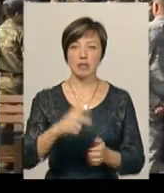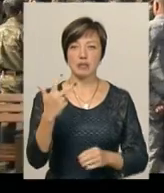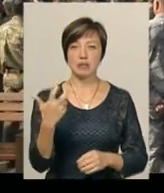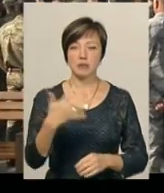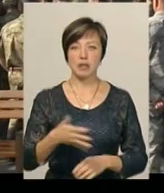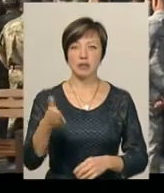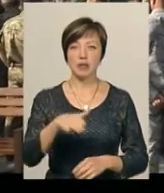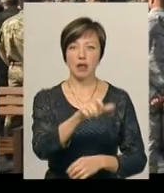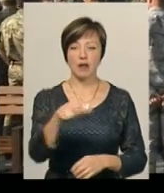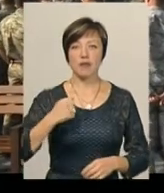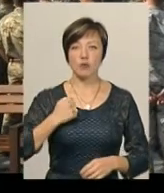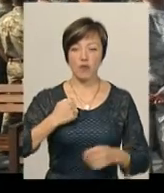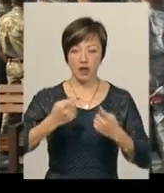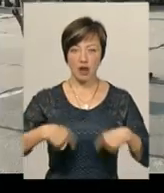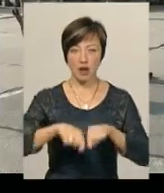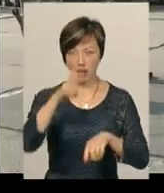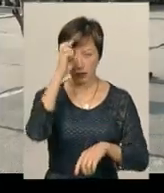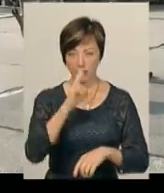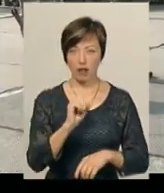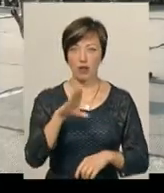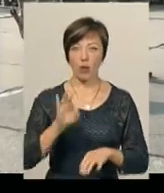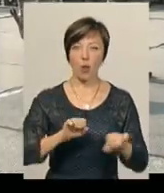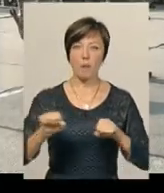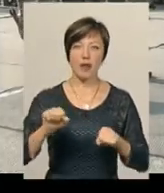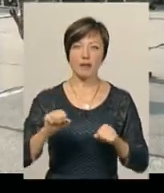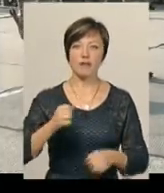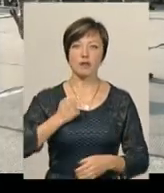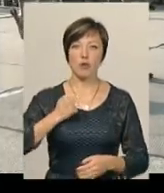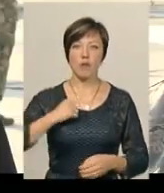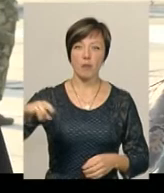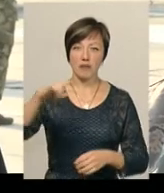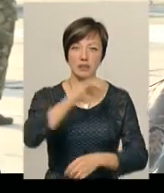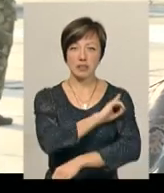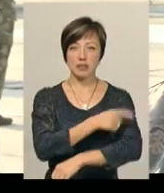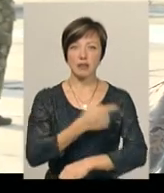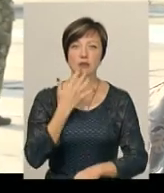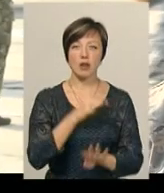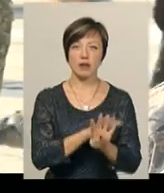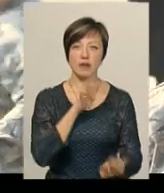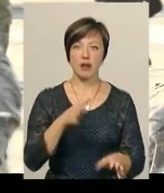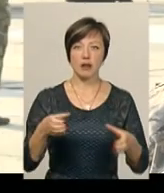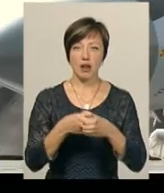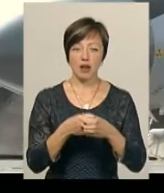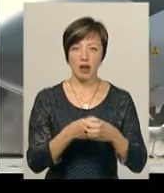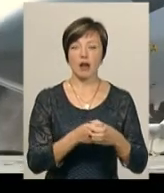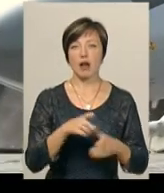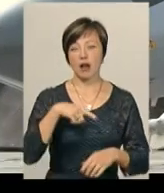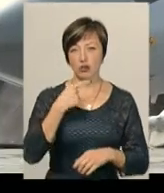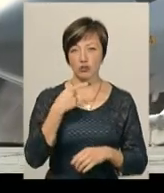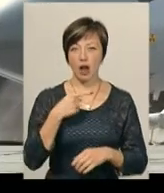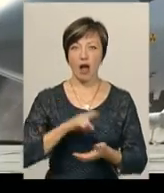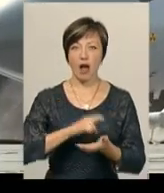військових з країн НАТО. Командувач Військово-повітряних сил Національної гвардії штату Каліфорнія Клей Гаррісон каже,